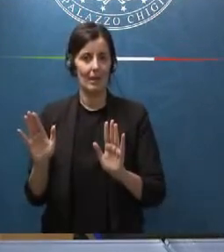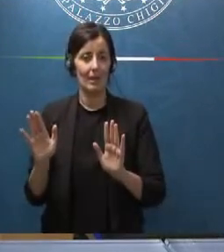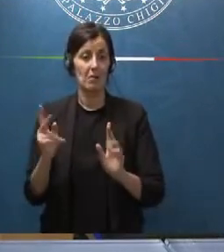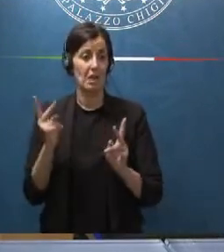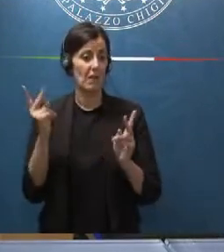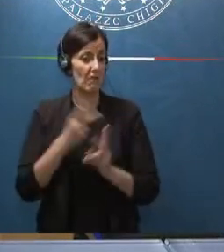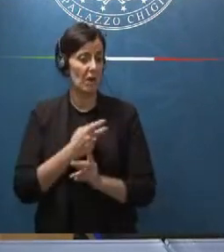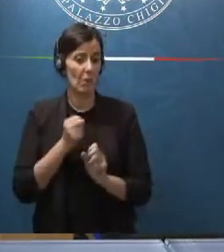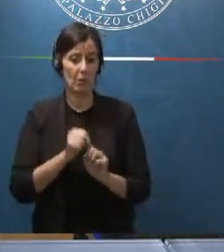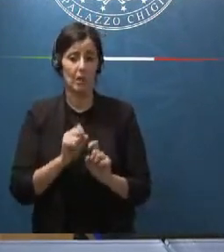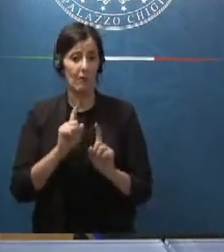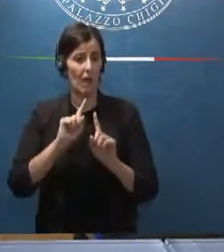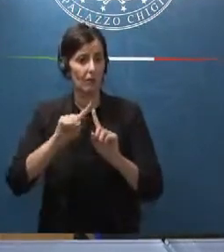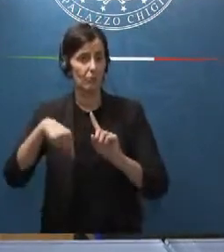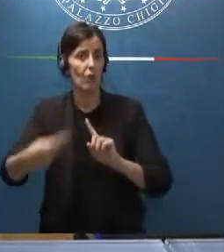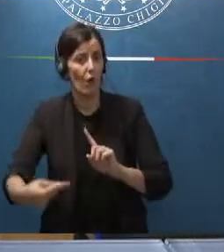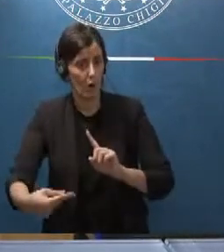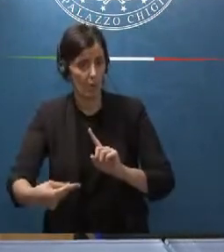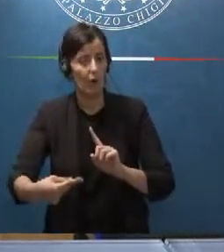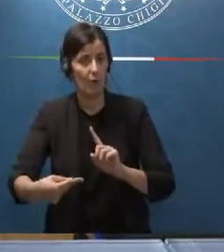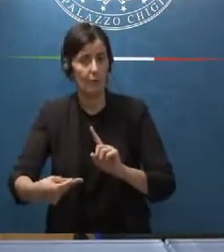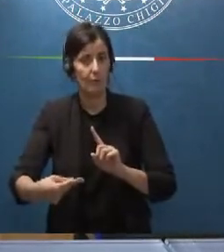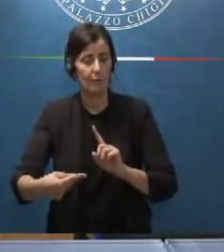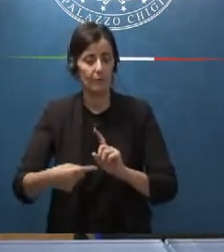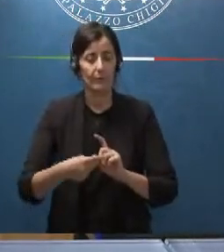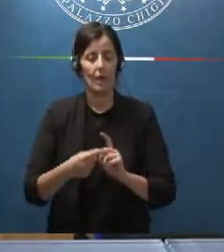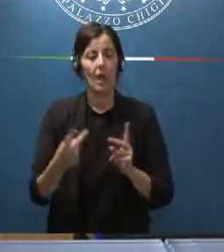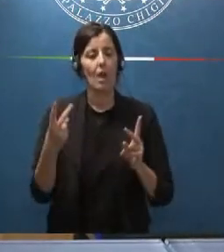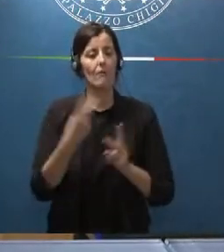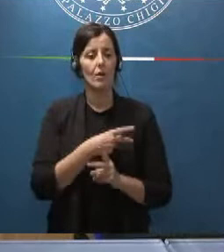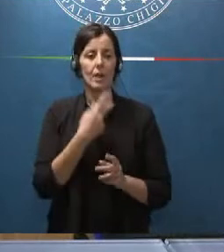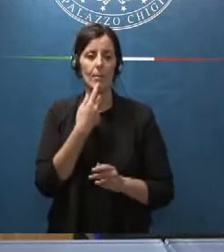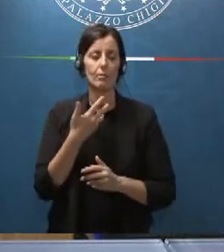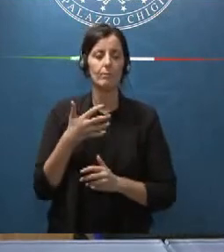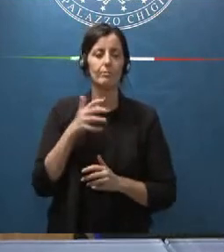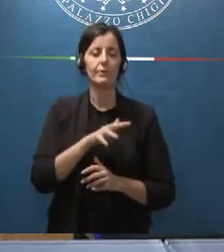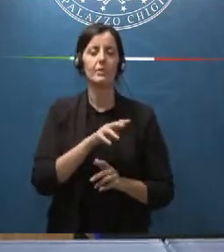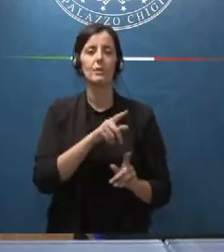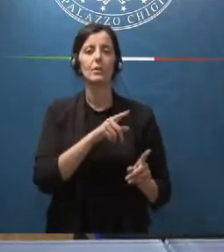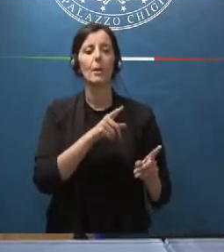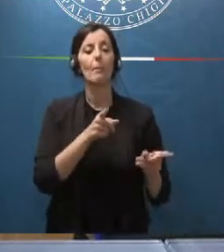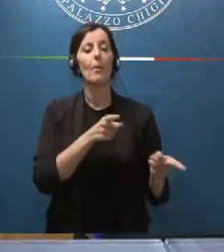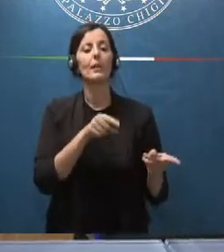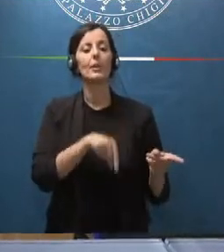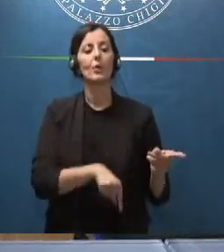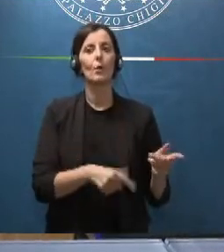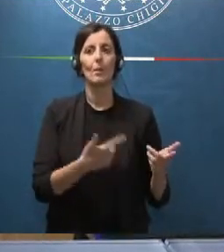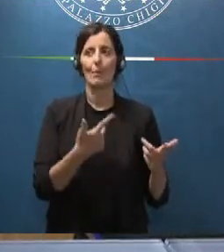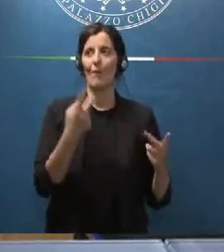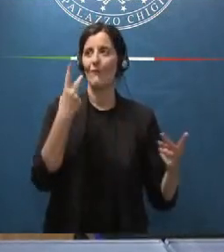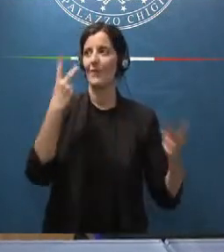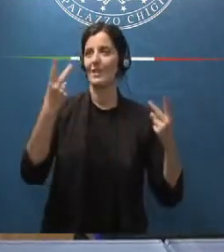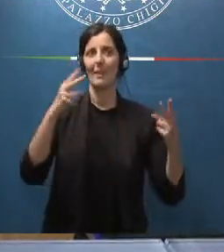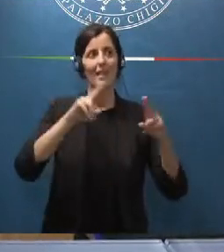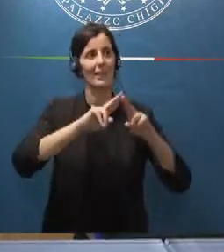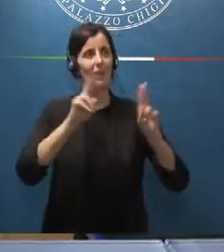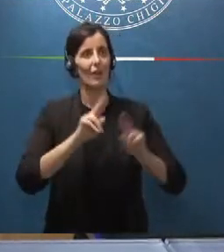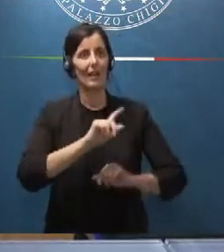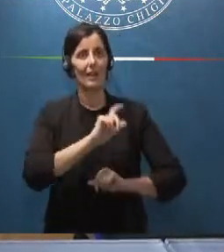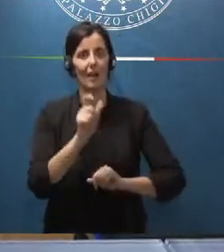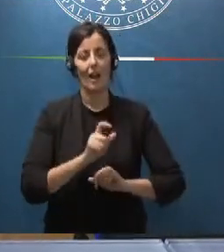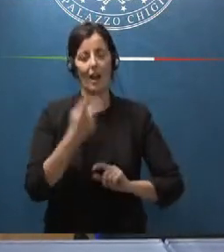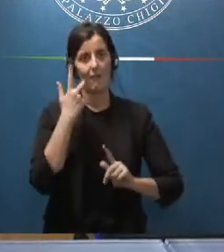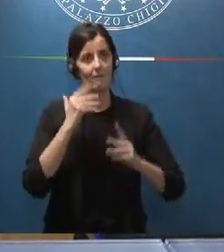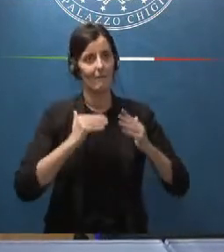emesso in un momento successivo è stato notificato in un momento in cui la visibilità internazionale dell'Italia era